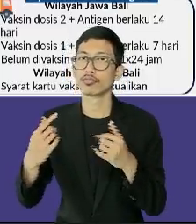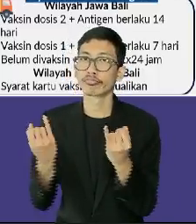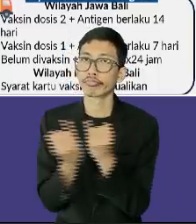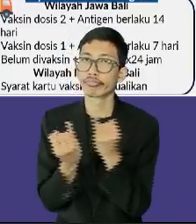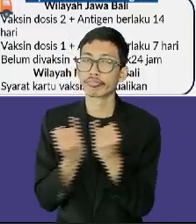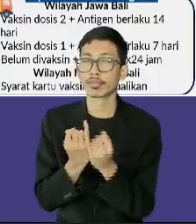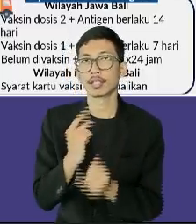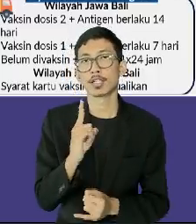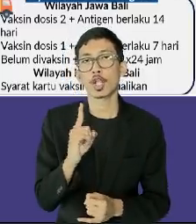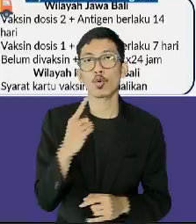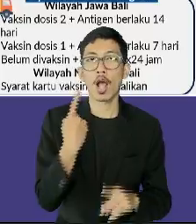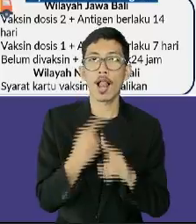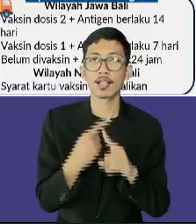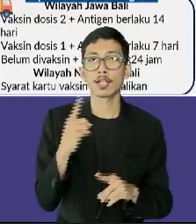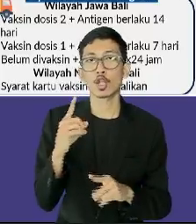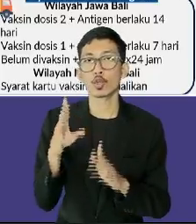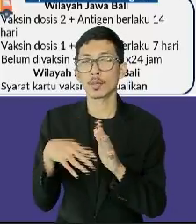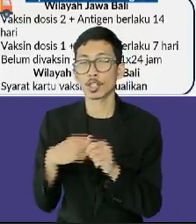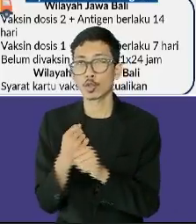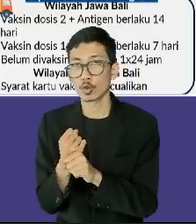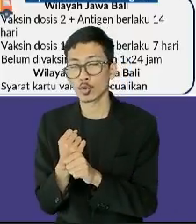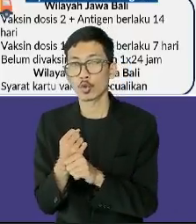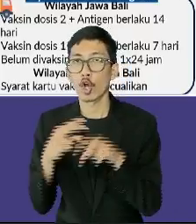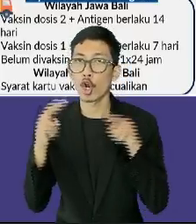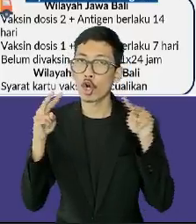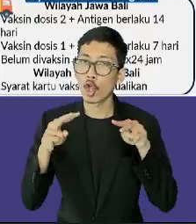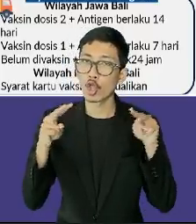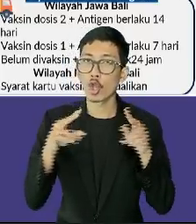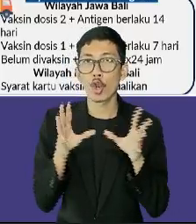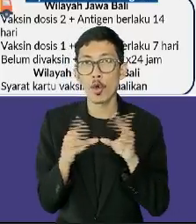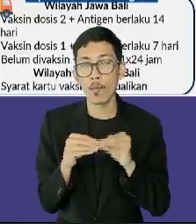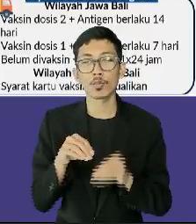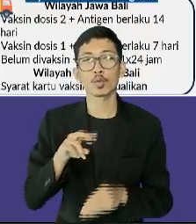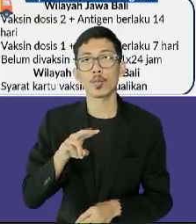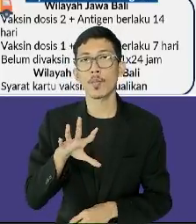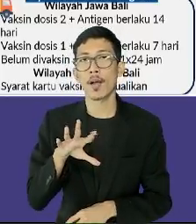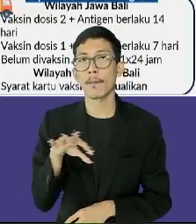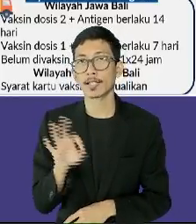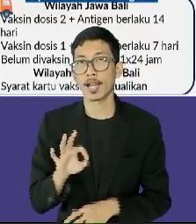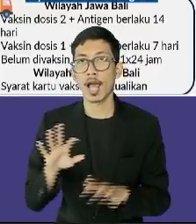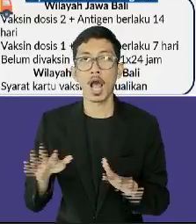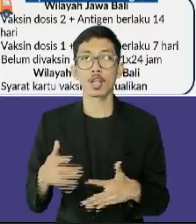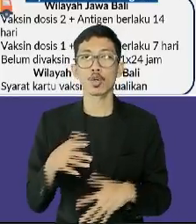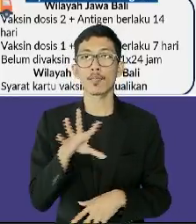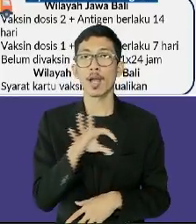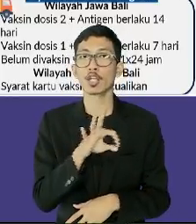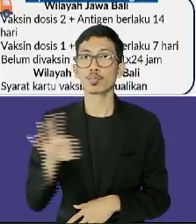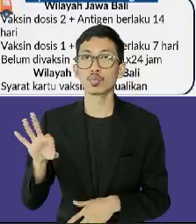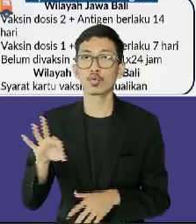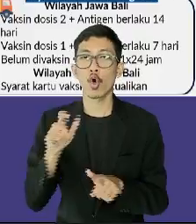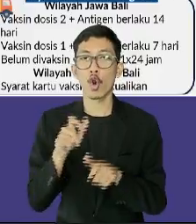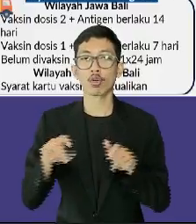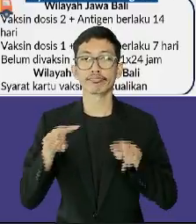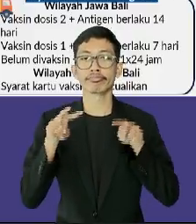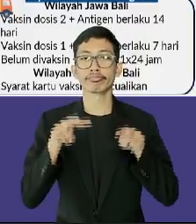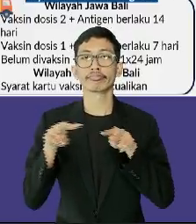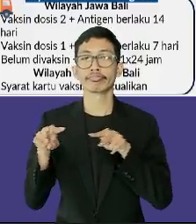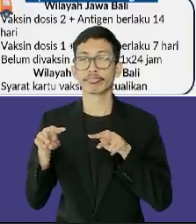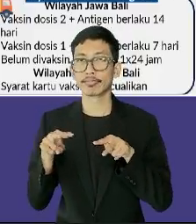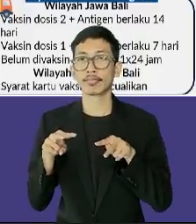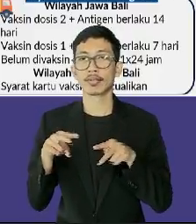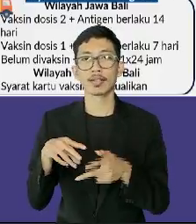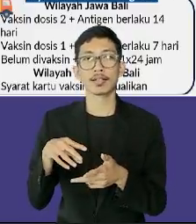seminggu dengan penonton maksimal 25% atau 5.000 orang dengan hasil screening